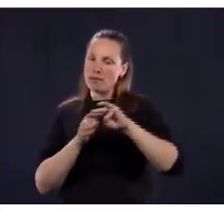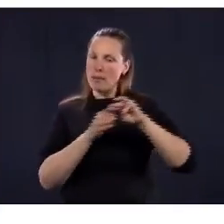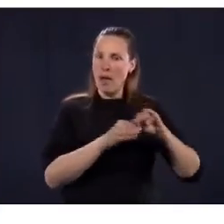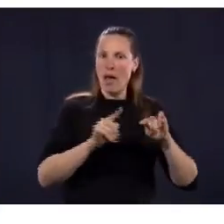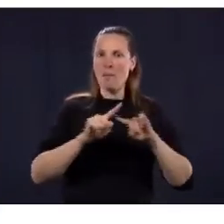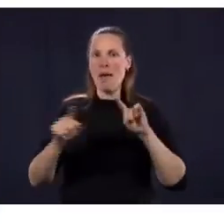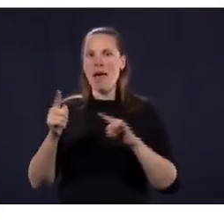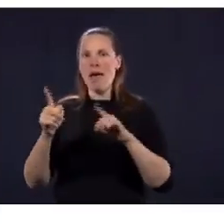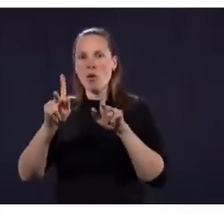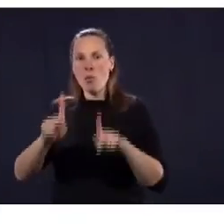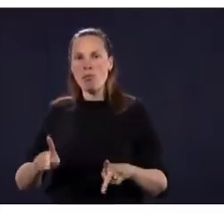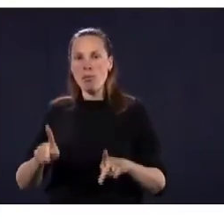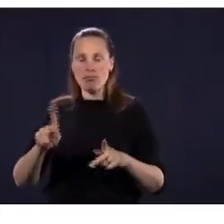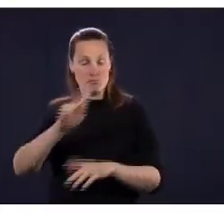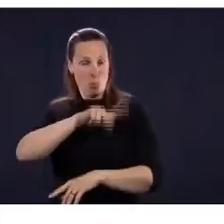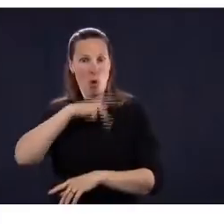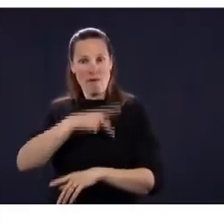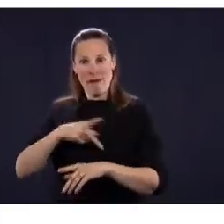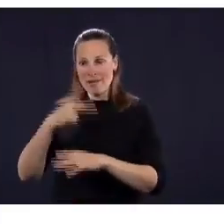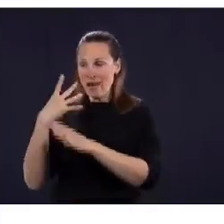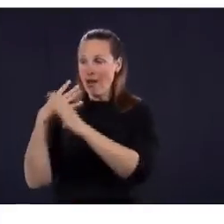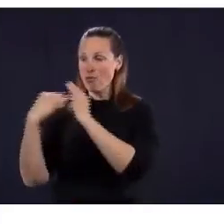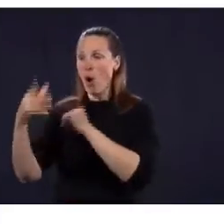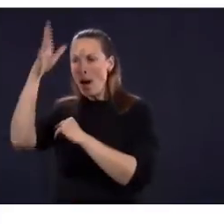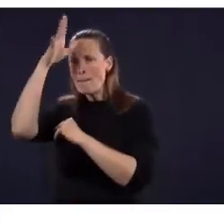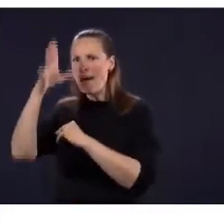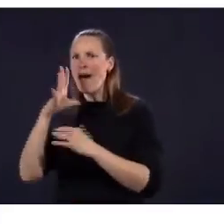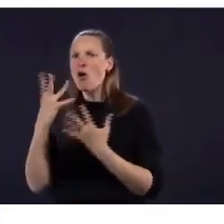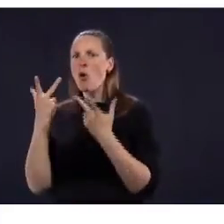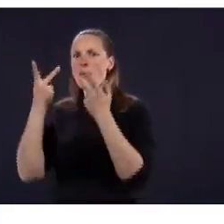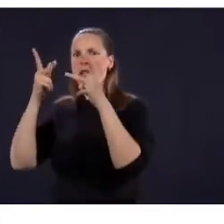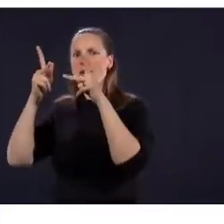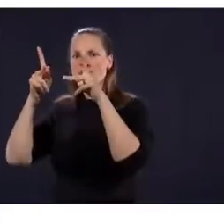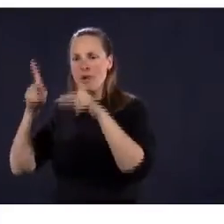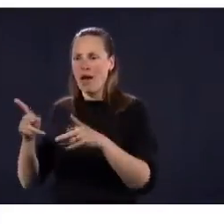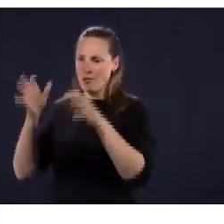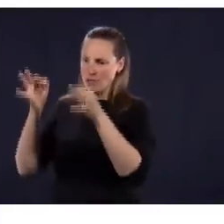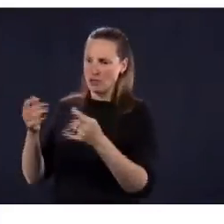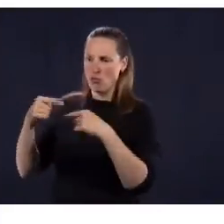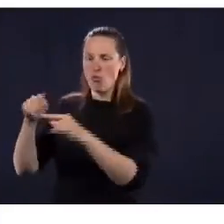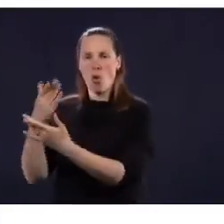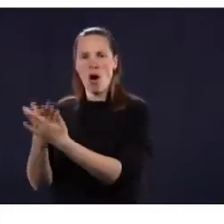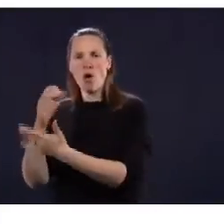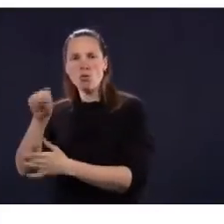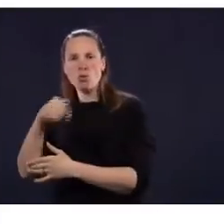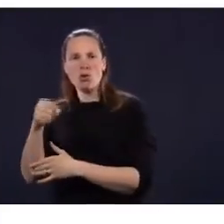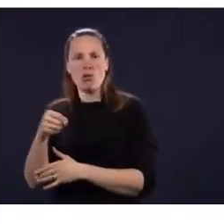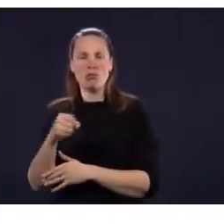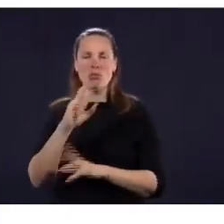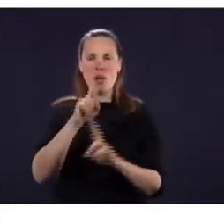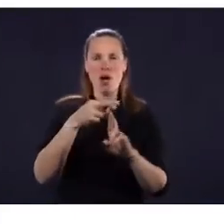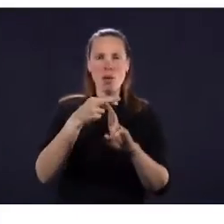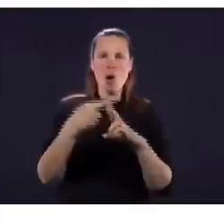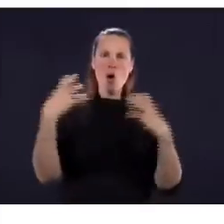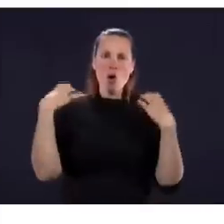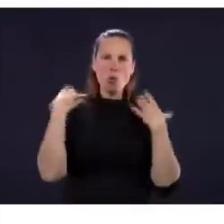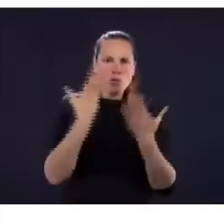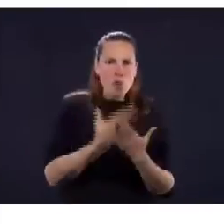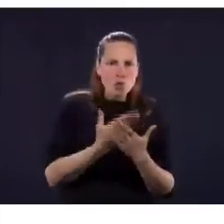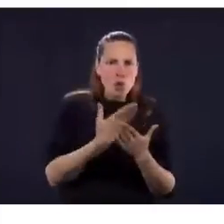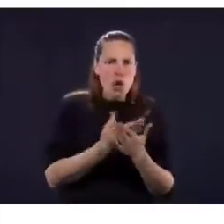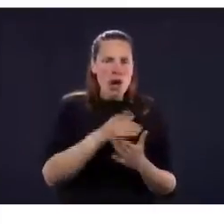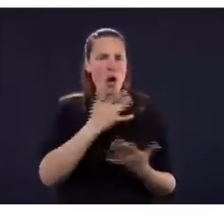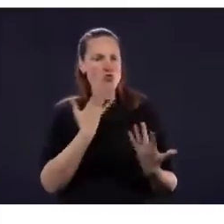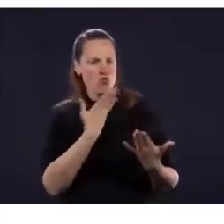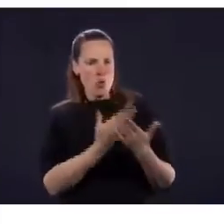ajustements. Est-ce que vous pouvez préciser à quels ajustements vous faites Je vous donne un exemple. On dit qu ne faudrait